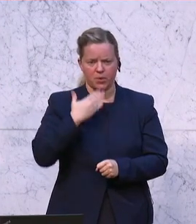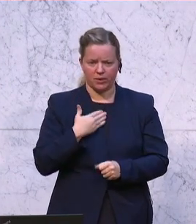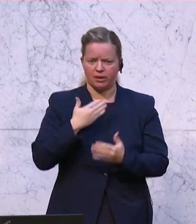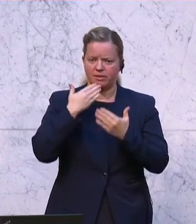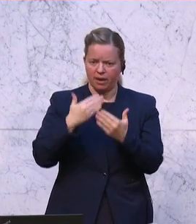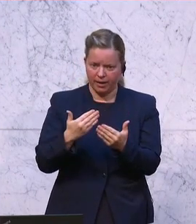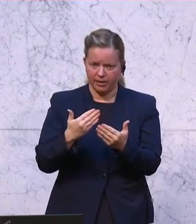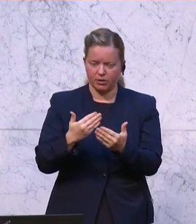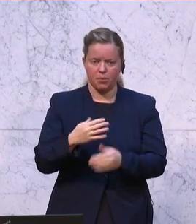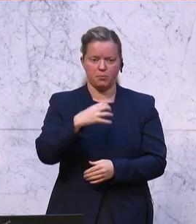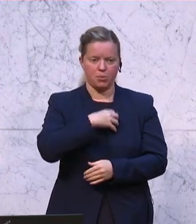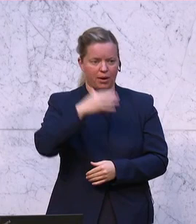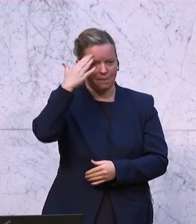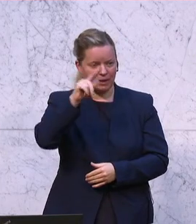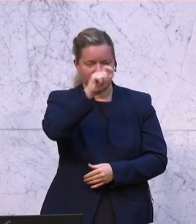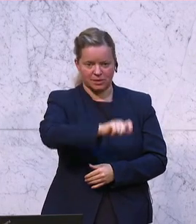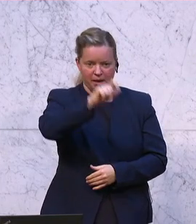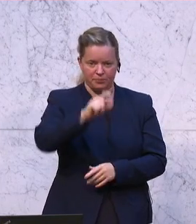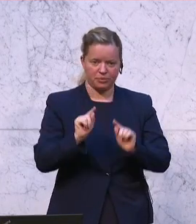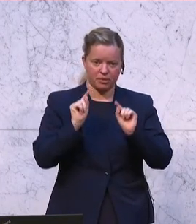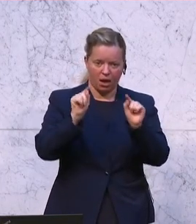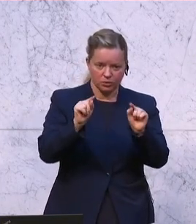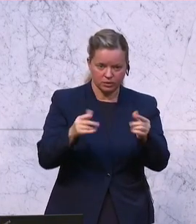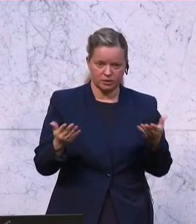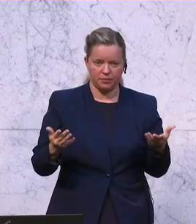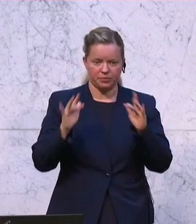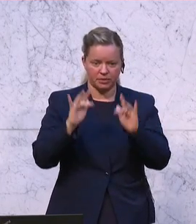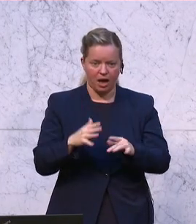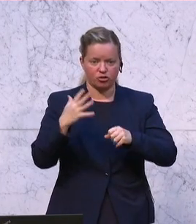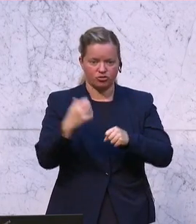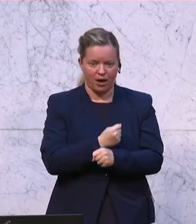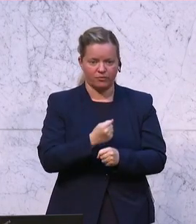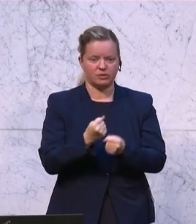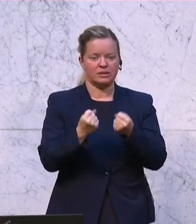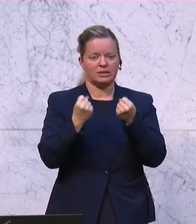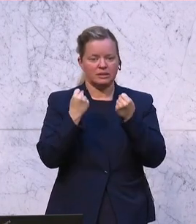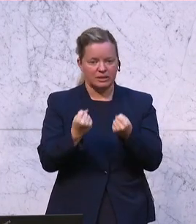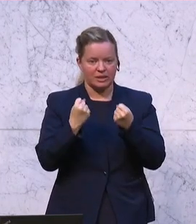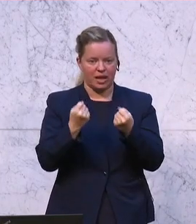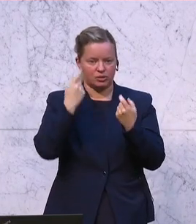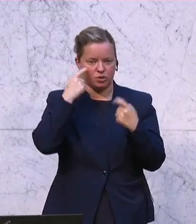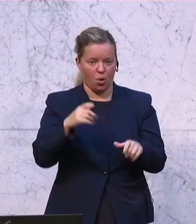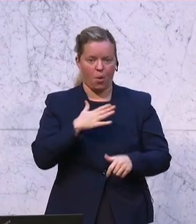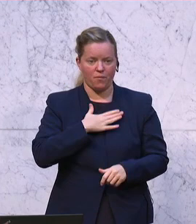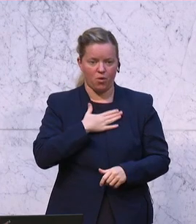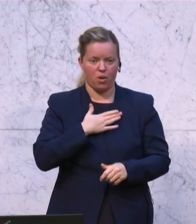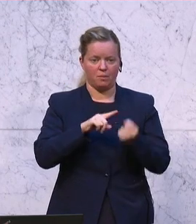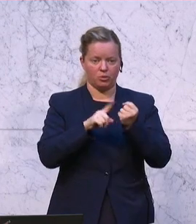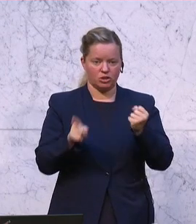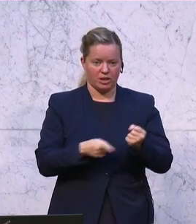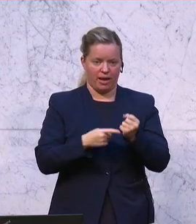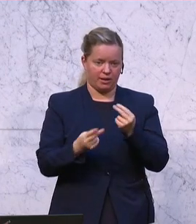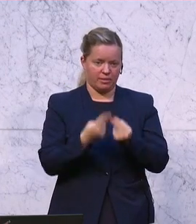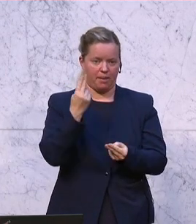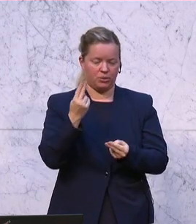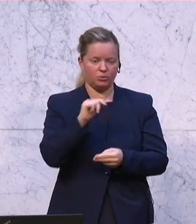Bürgermeistern da draußen, weil die schaffen es, die setzen sich hier ein, für Sicherheit zu sorgen, obwohl das Budget sehr knapp ist. Und es ist